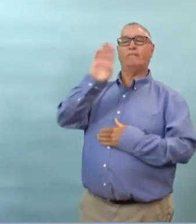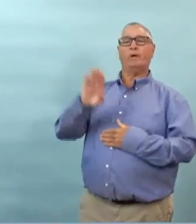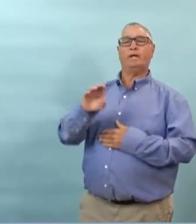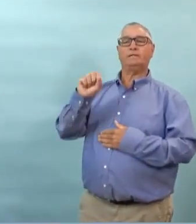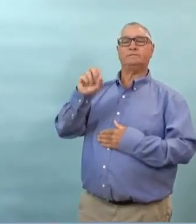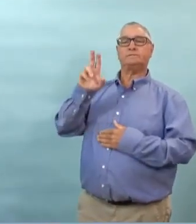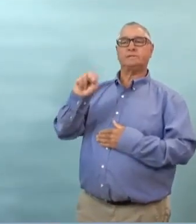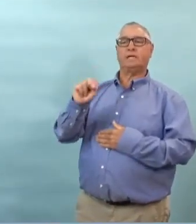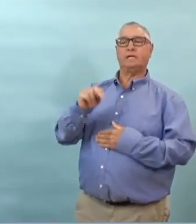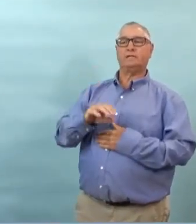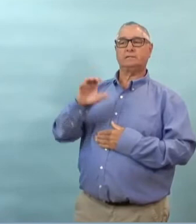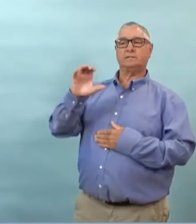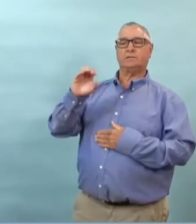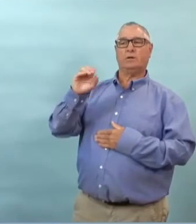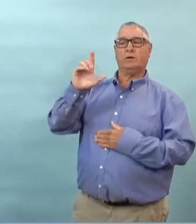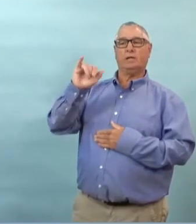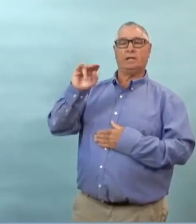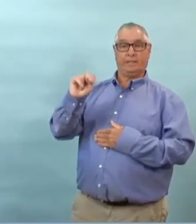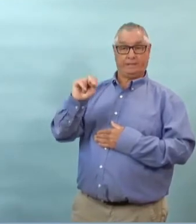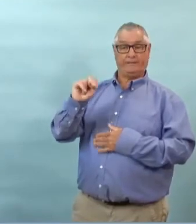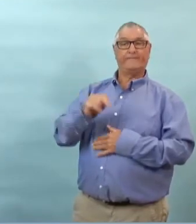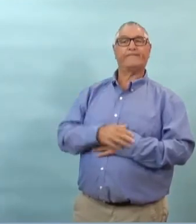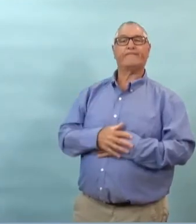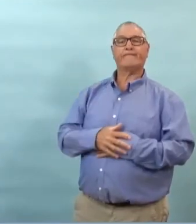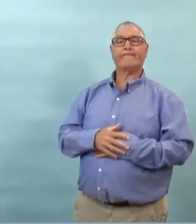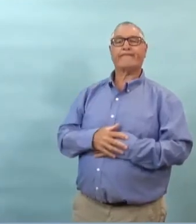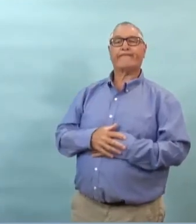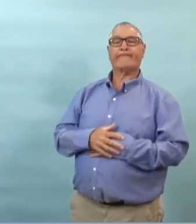du bain d'une scène qu'on a